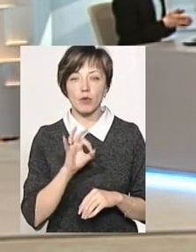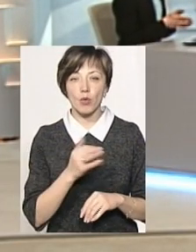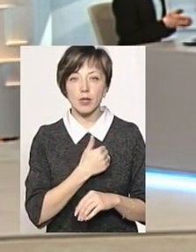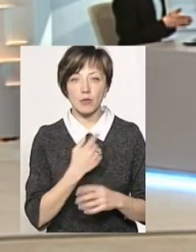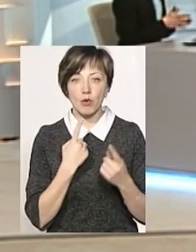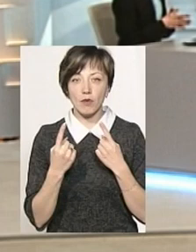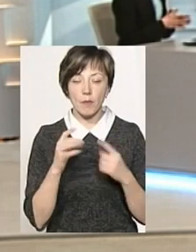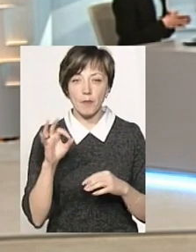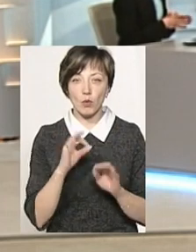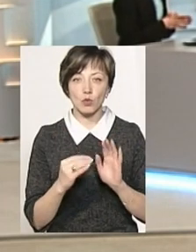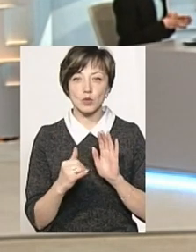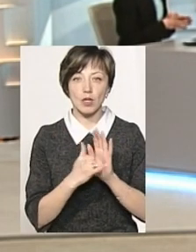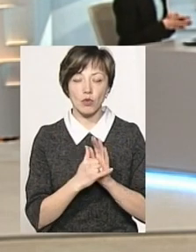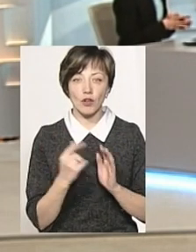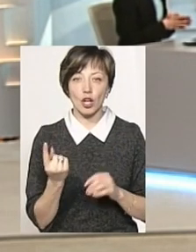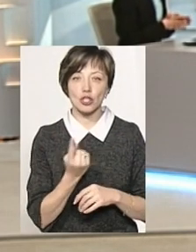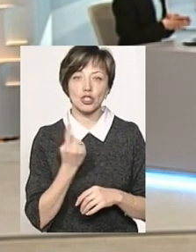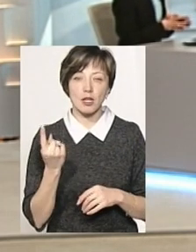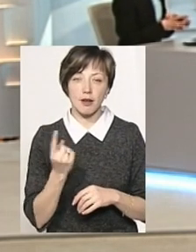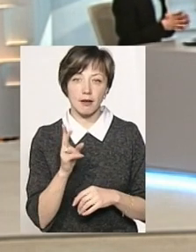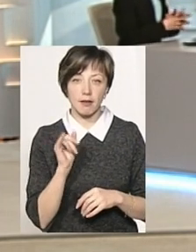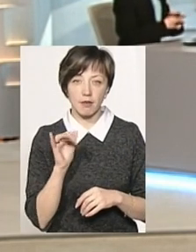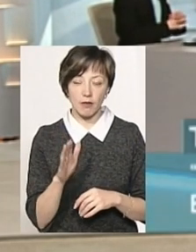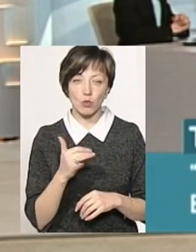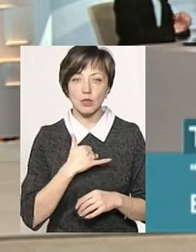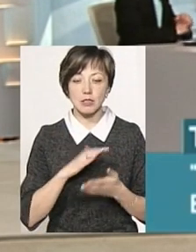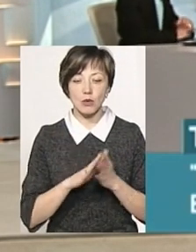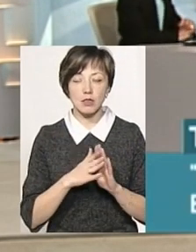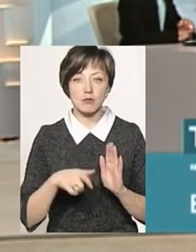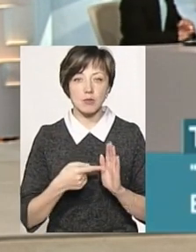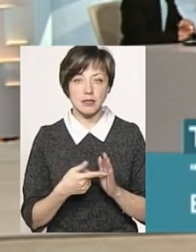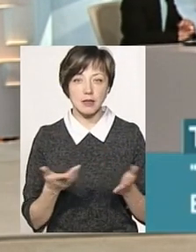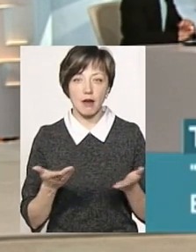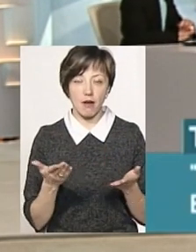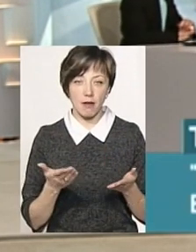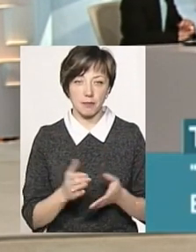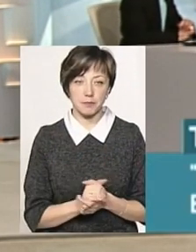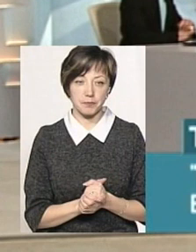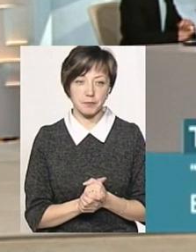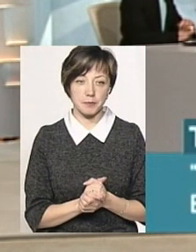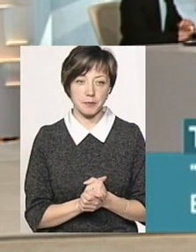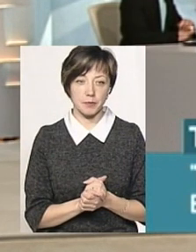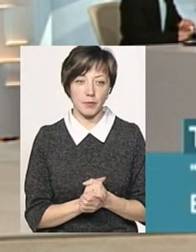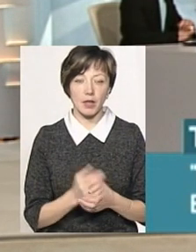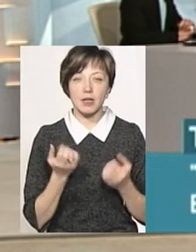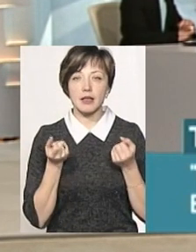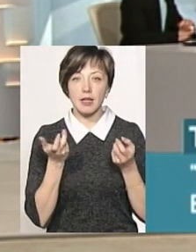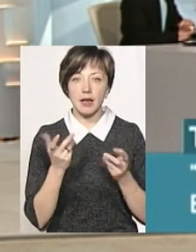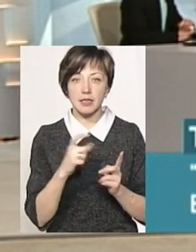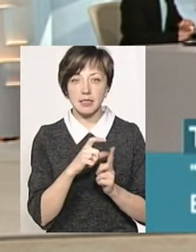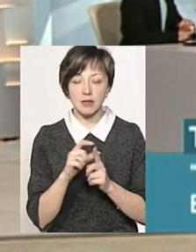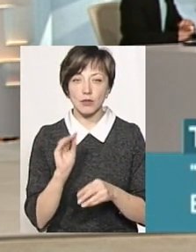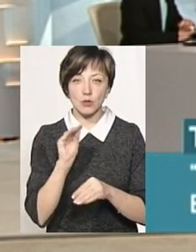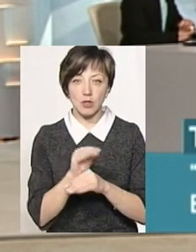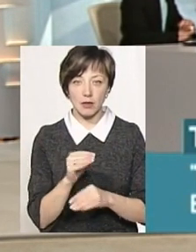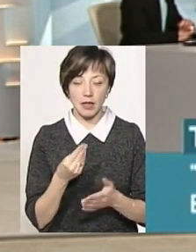Хотілося б поговорити щодо встановлення лічильників. Яка зараз ситуація в нашому місті із цим? Якщо можна, ще декілька слів буквально